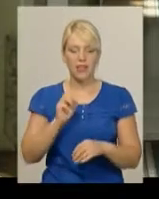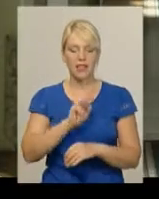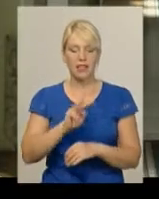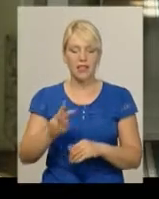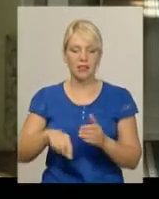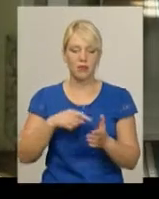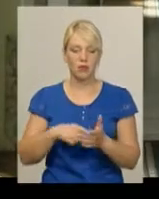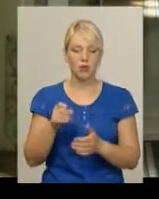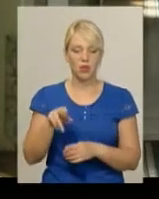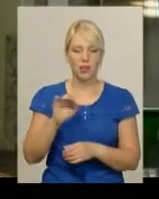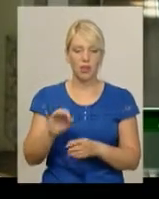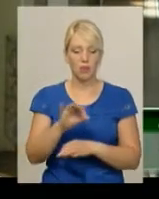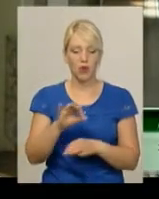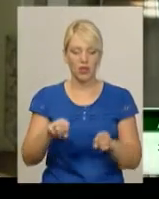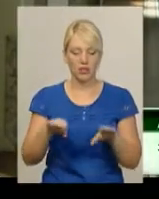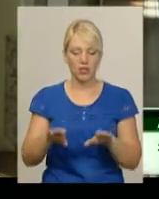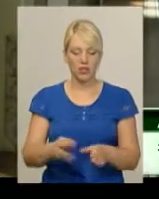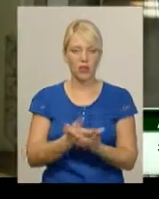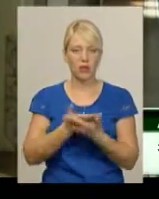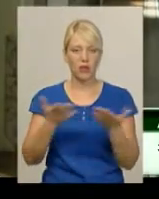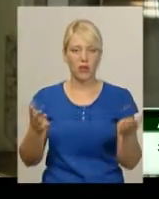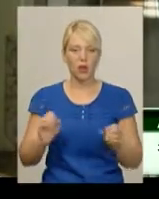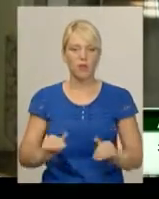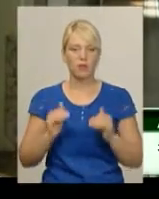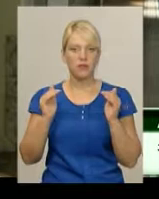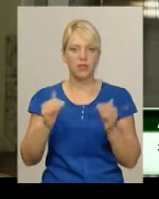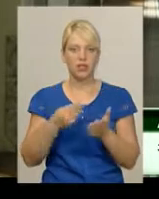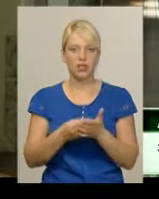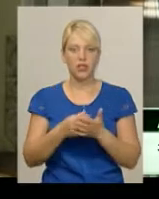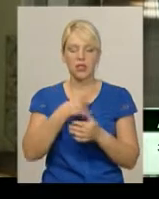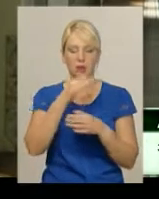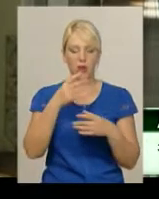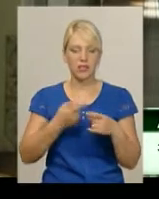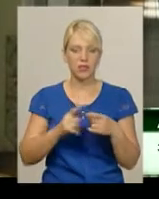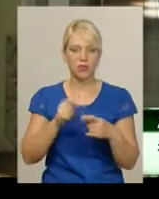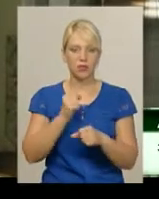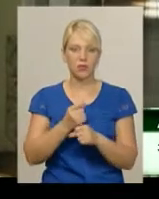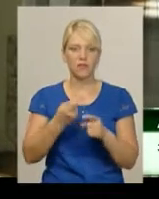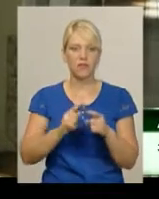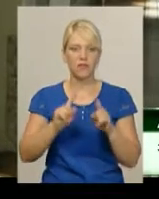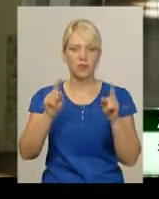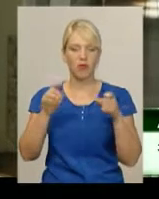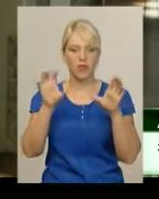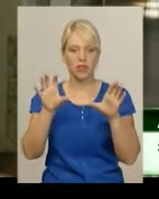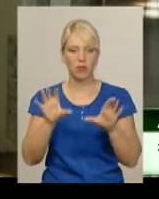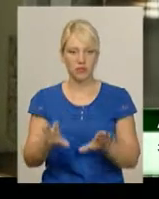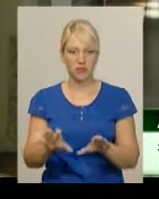рішення прилюднений про підвищення тарифів. Ми не могли цього не зробити, тому що це вимагає законодавство.